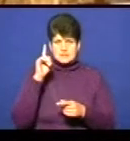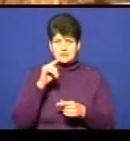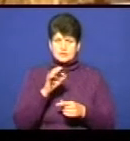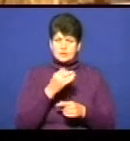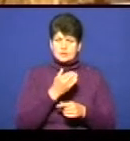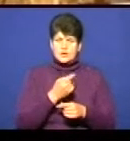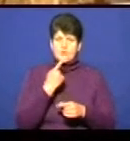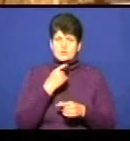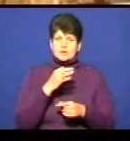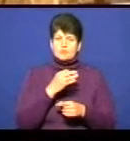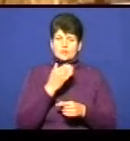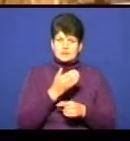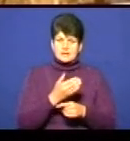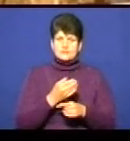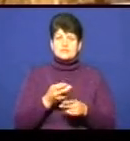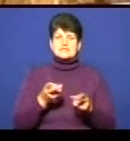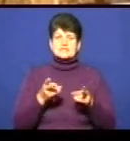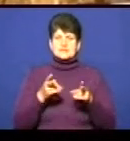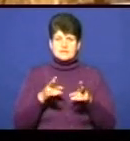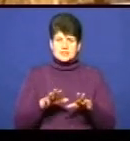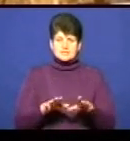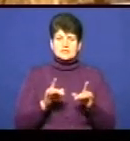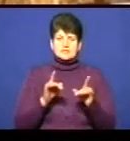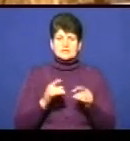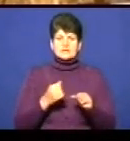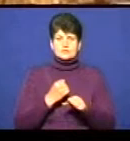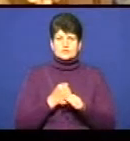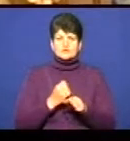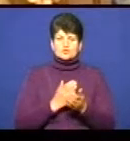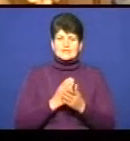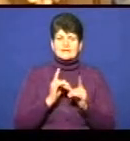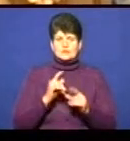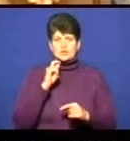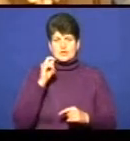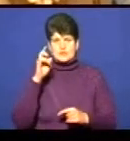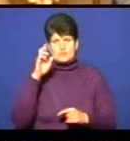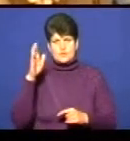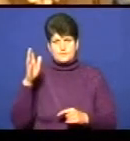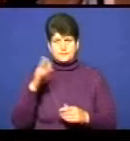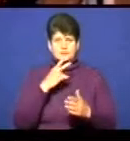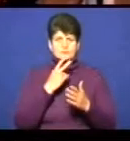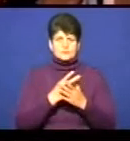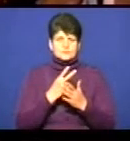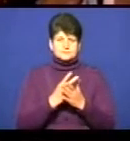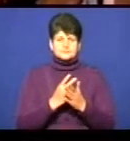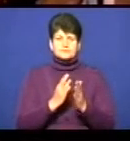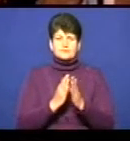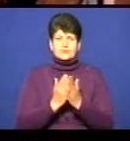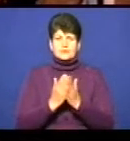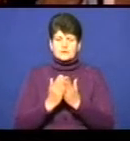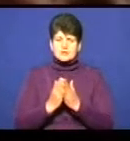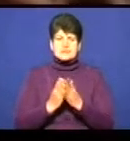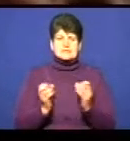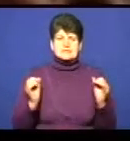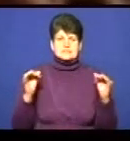про них говорили. Вони згоджили насправді лише Україні і Богові. Репрезентація артбуків зібрала понад